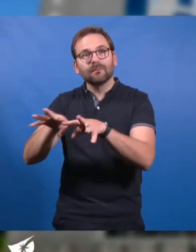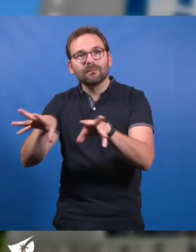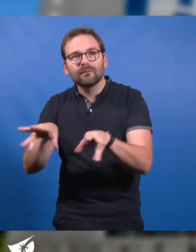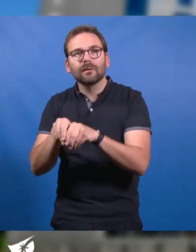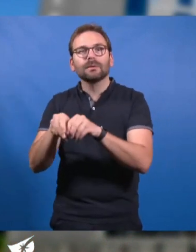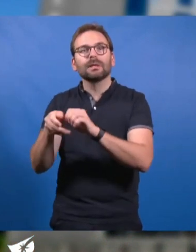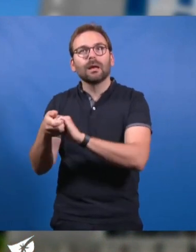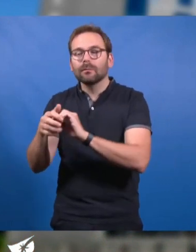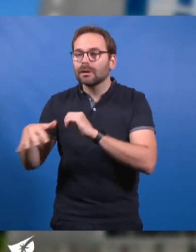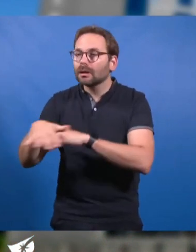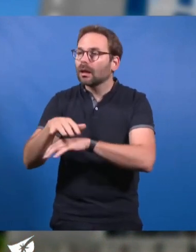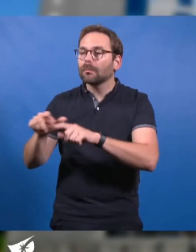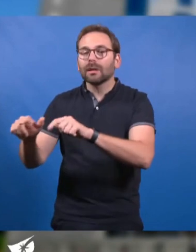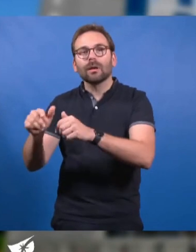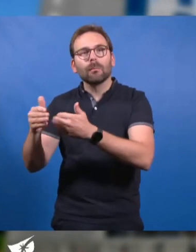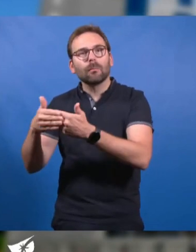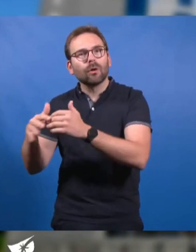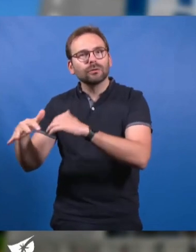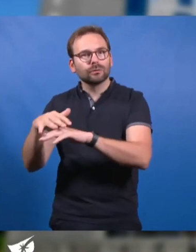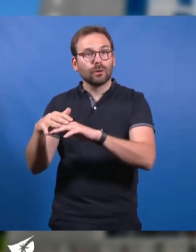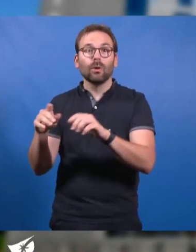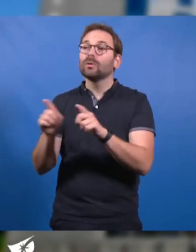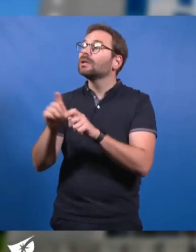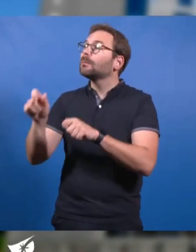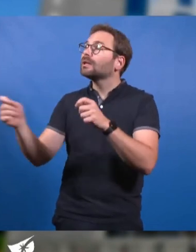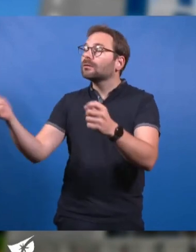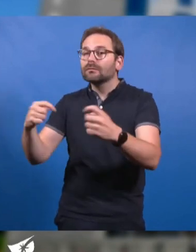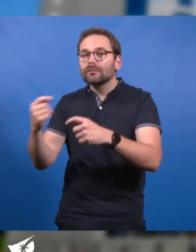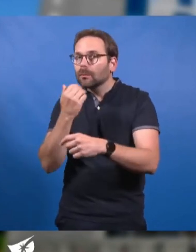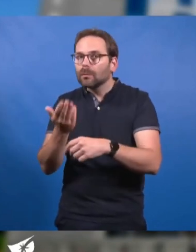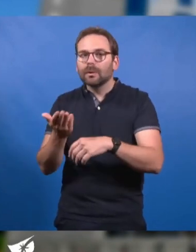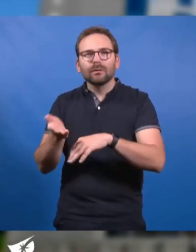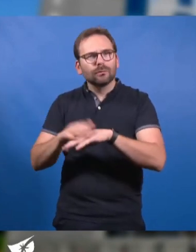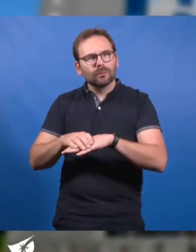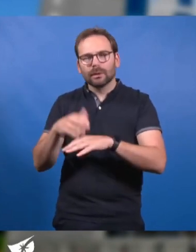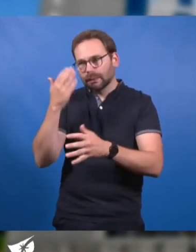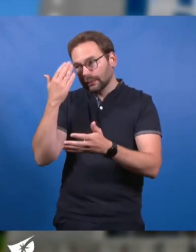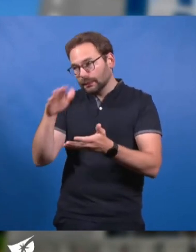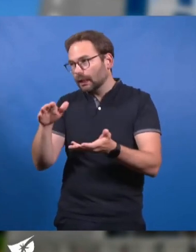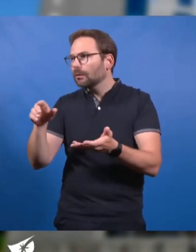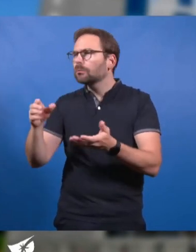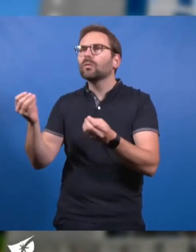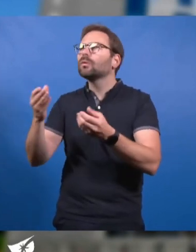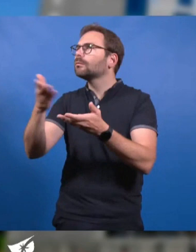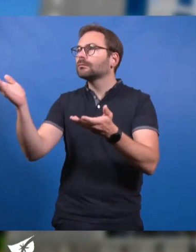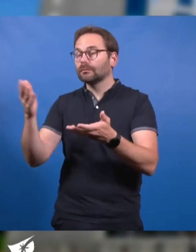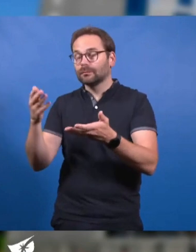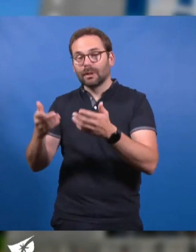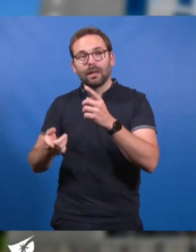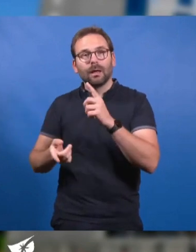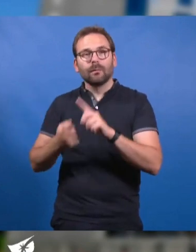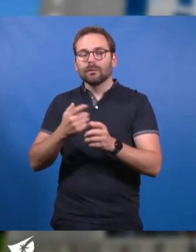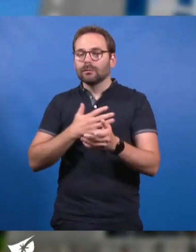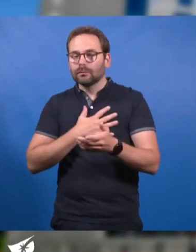présent ce matin et à tous ceux qui n'ont pu se joindre à nous, mais que nous savons attentifs, où qu'ils soient, au message d